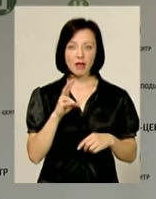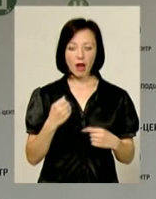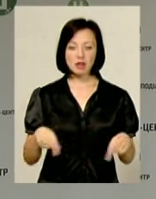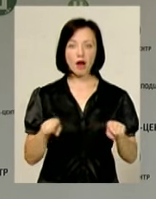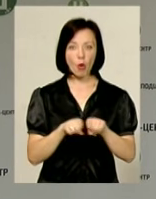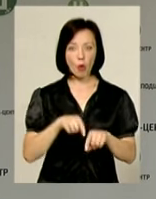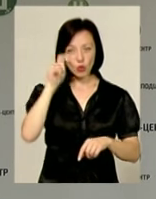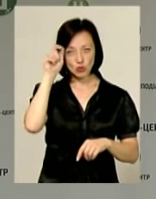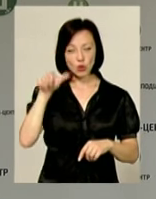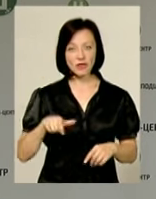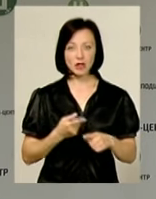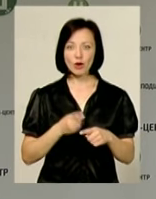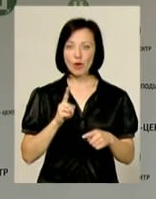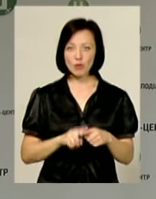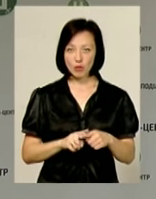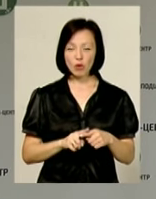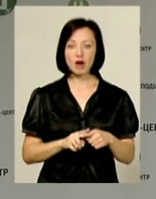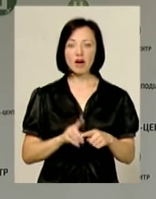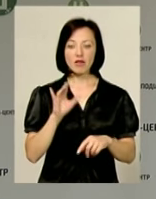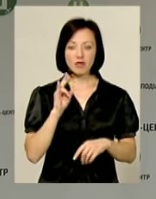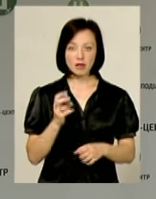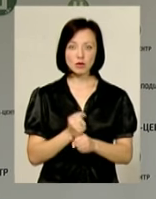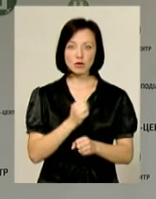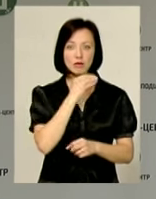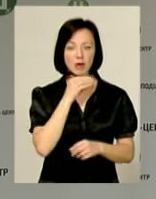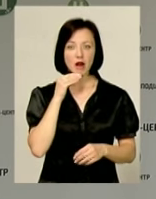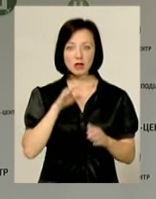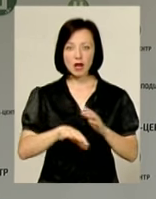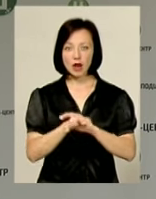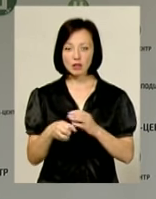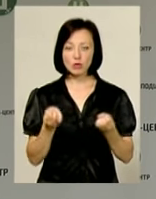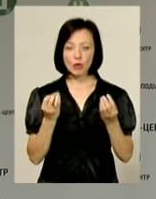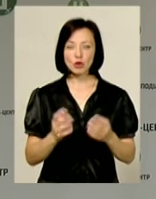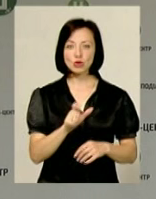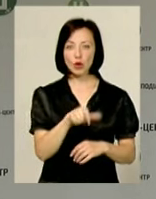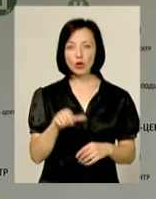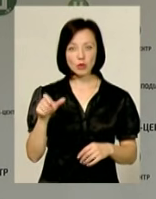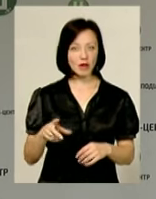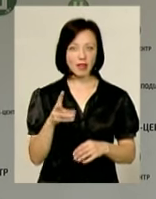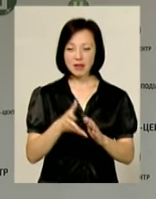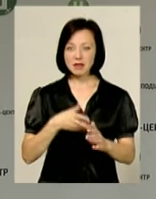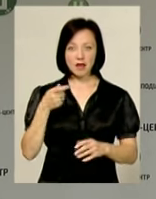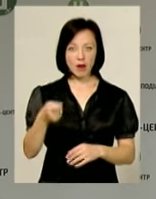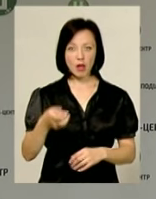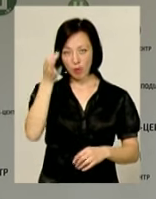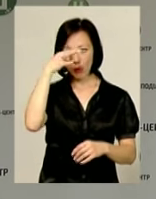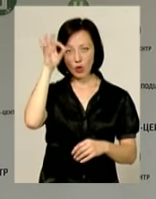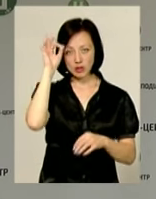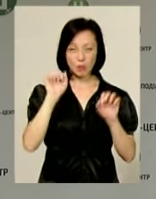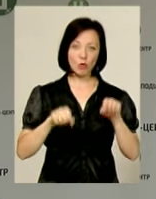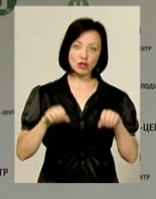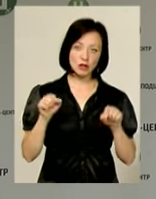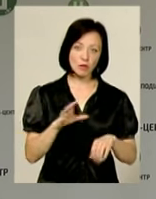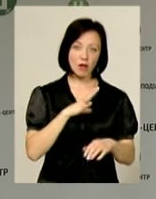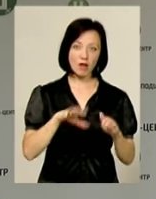такого чоловіка. Тому ми не виключаємо, що він скоїв вже багато крадіжок. Просто люди не заявляли про це до поліції, оскільки, можливо,